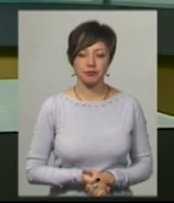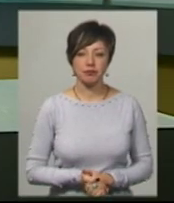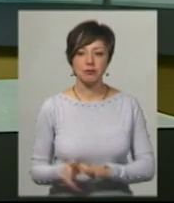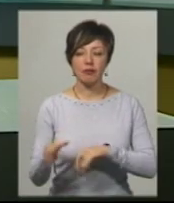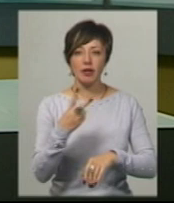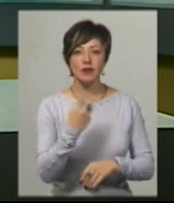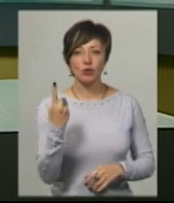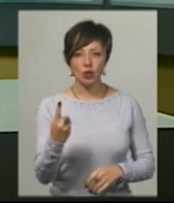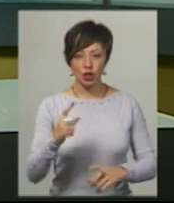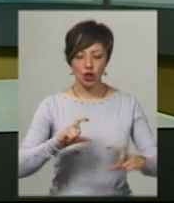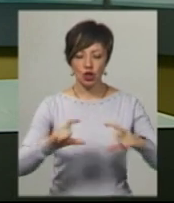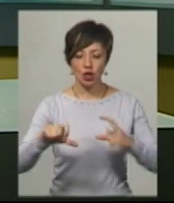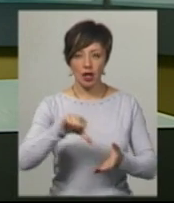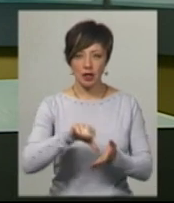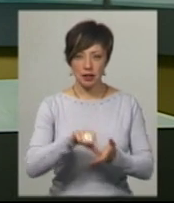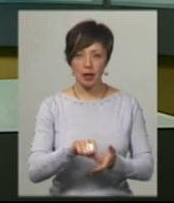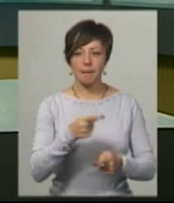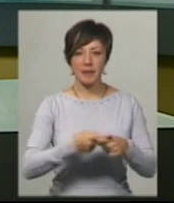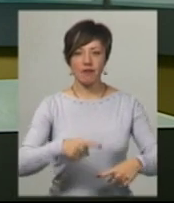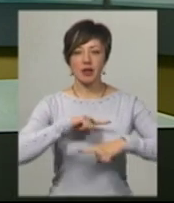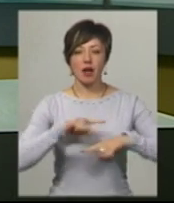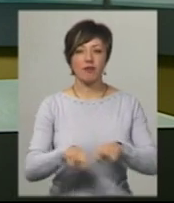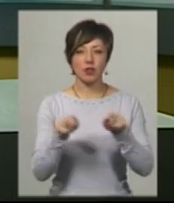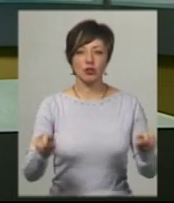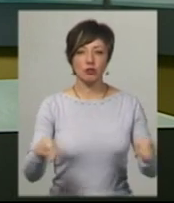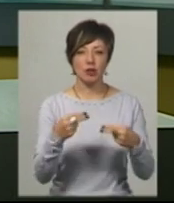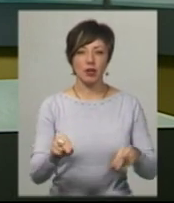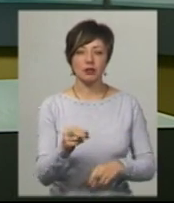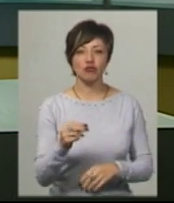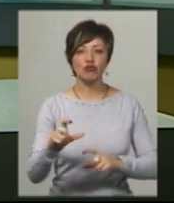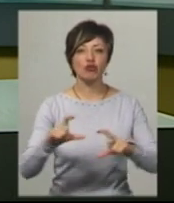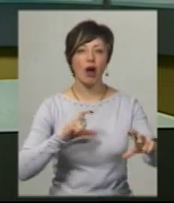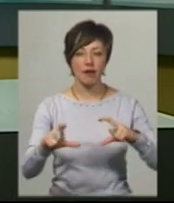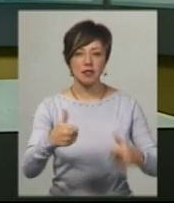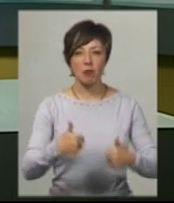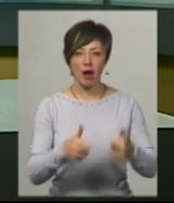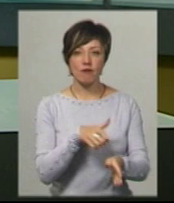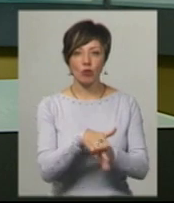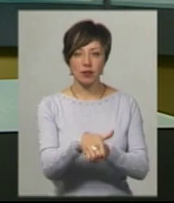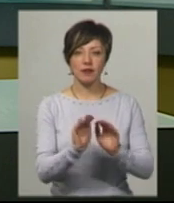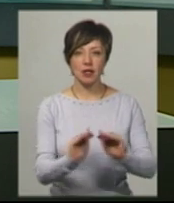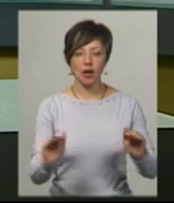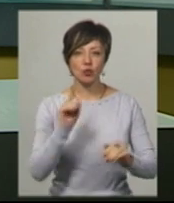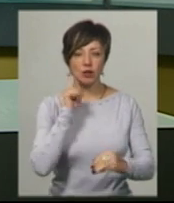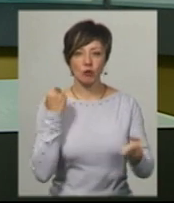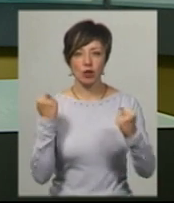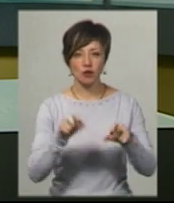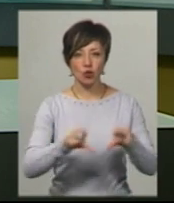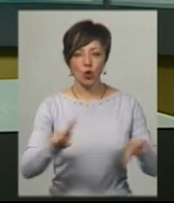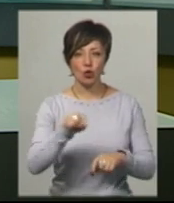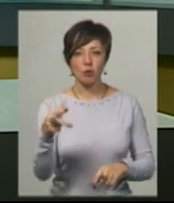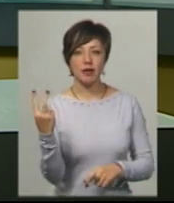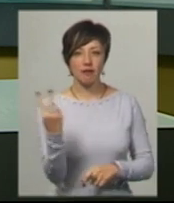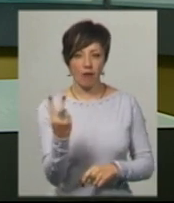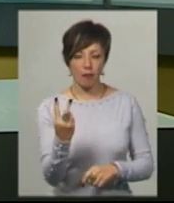21 шахіст взяв участь у півфіналі відкритого чемпіонату з шахів. Змагання відбулися у дитячо-юнацькій спортивній школі